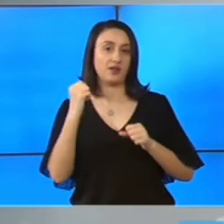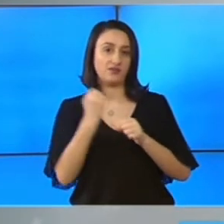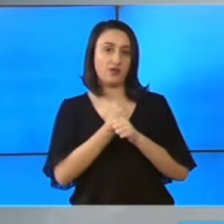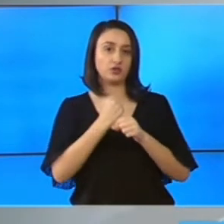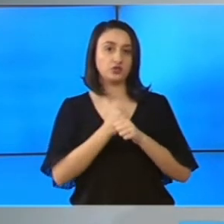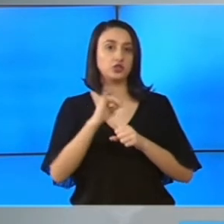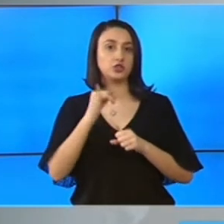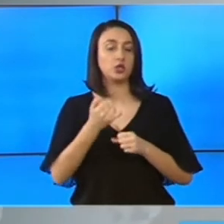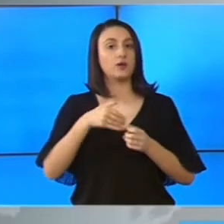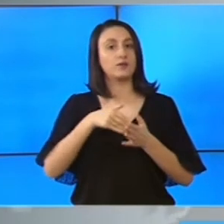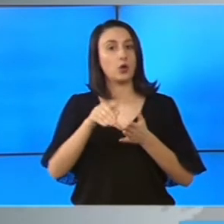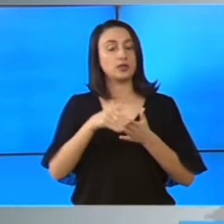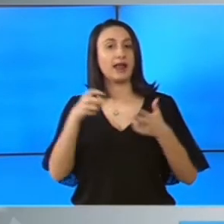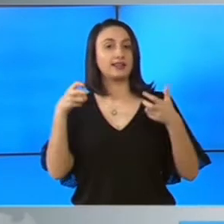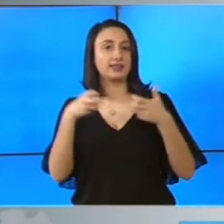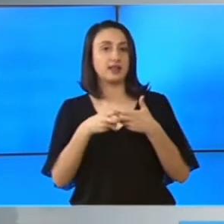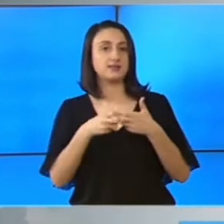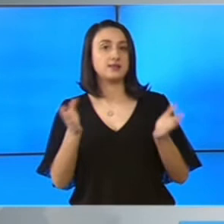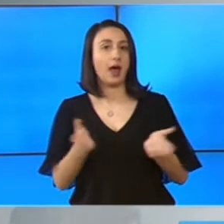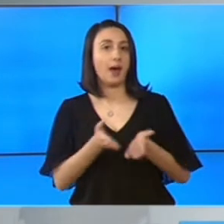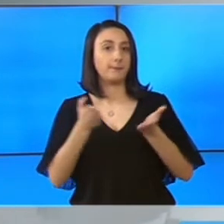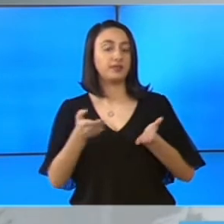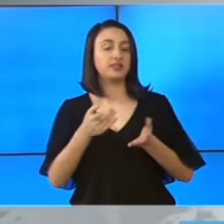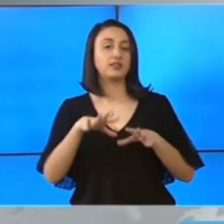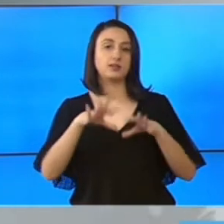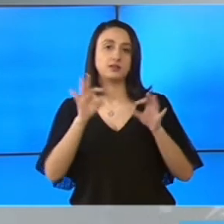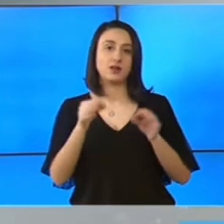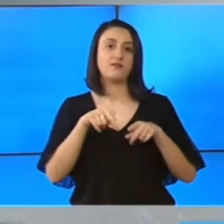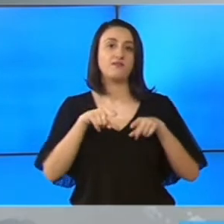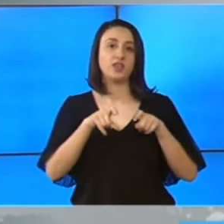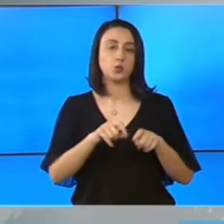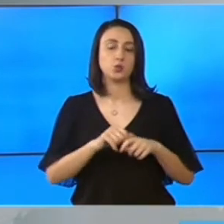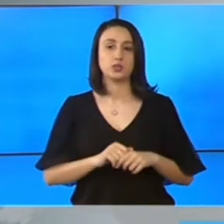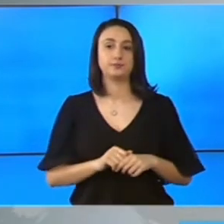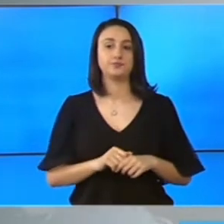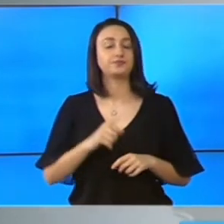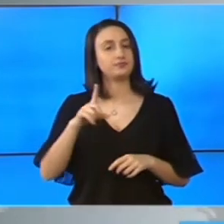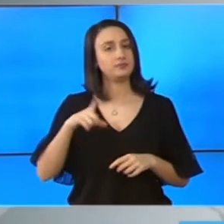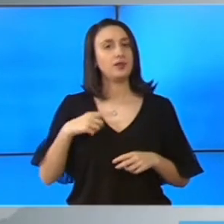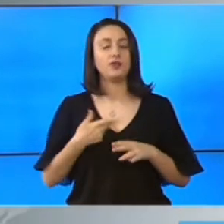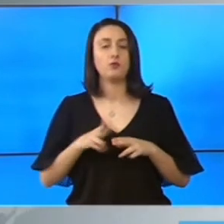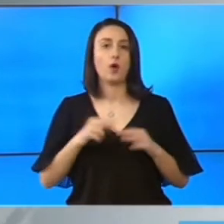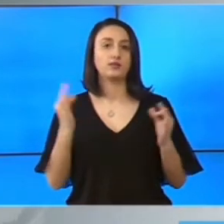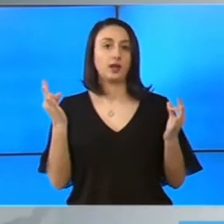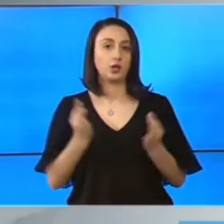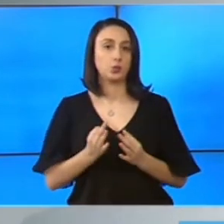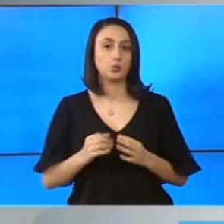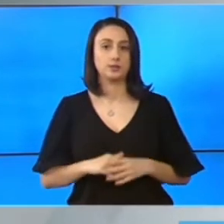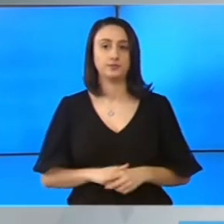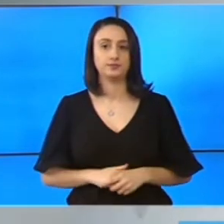inclusiv ca utilizarea testelor rapide de depistarea virusului SARS-CoV-2 să fie foarte redusă.